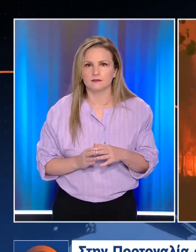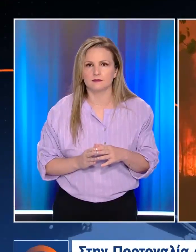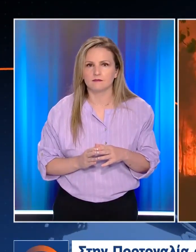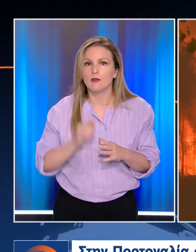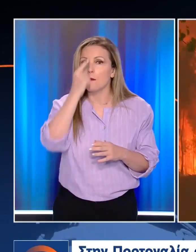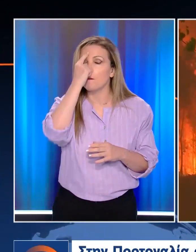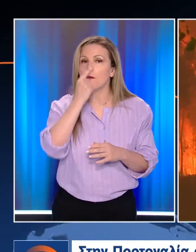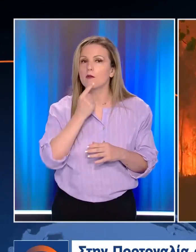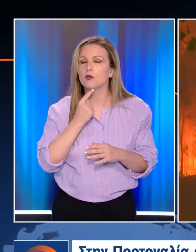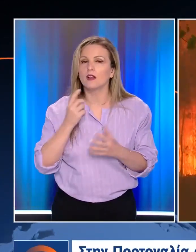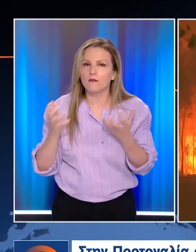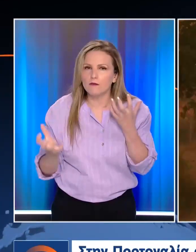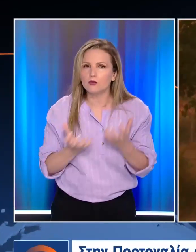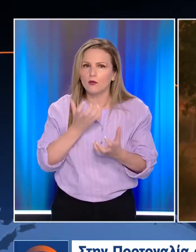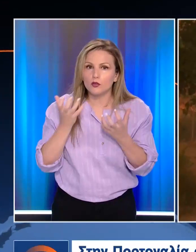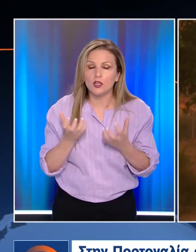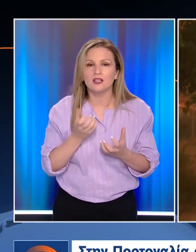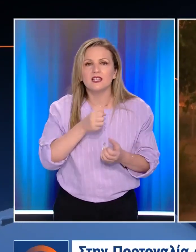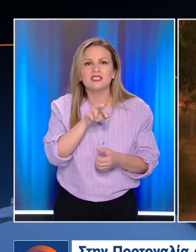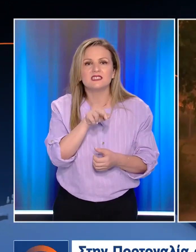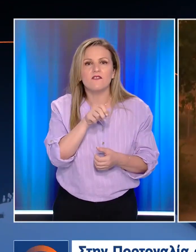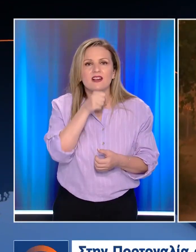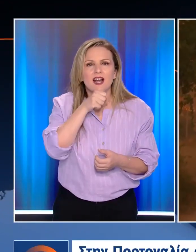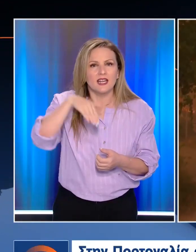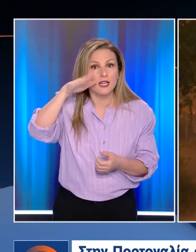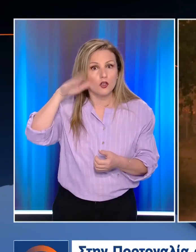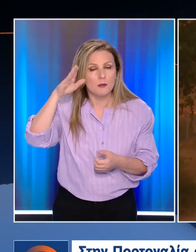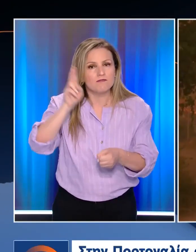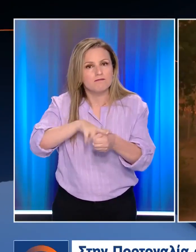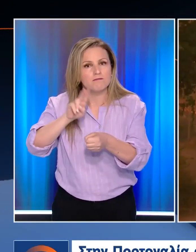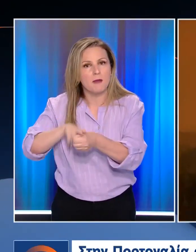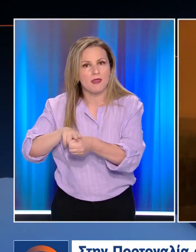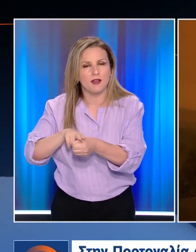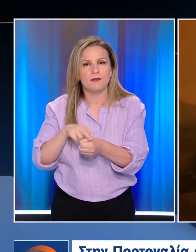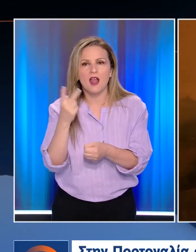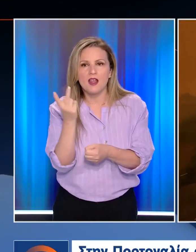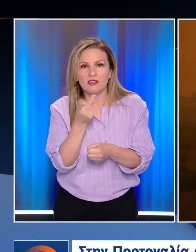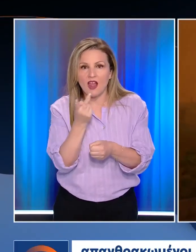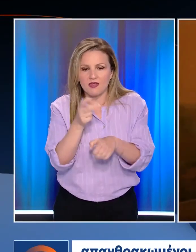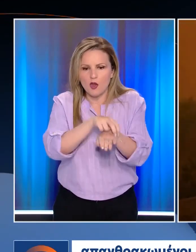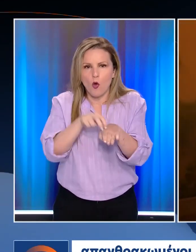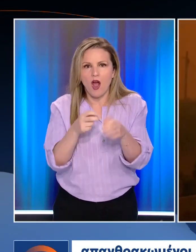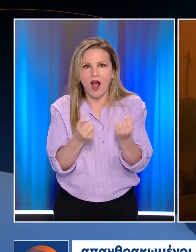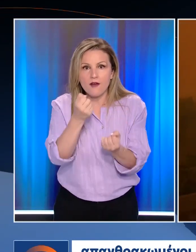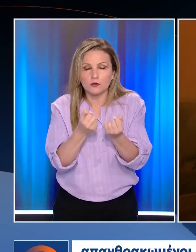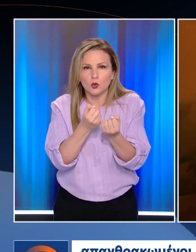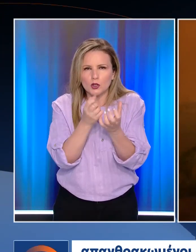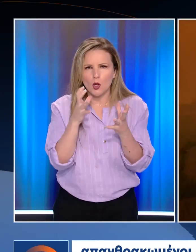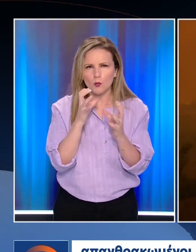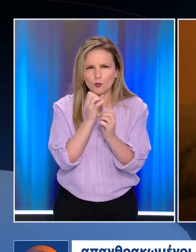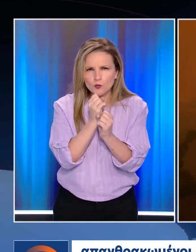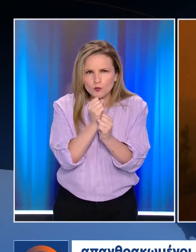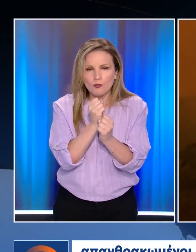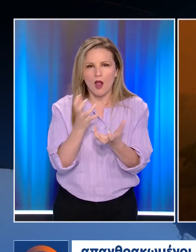Στην Πορτογαλία οι φωτιές κόστησαν τη ζωή σε ένα ηλικιωμένο ζευγάρι στα βόρεια της χώρας. Οι άτυχοι 80χρονοι βρέθηκαν απανθρακωμένοι μέσα στο καμένο